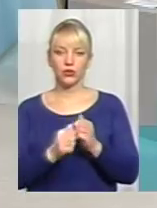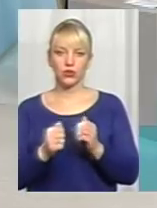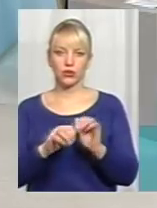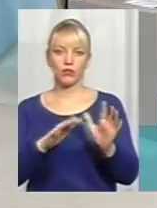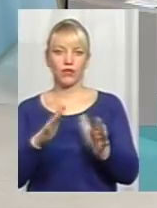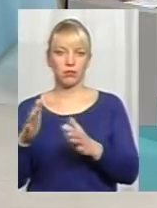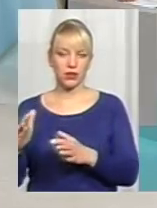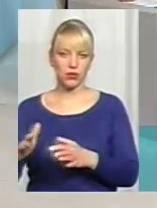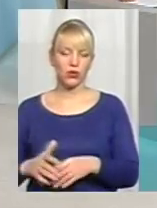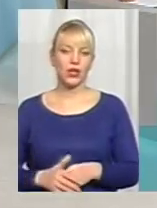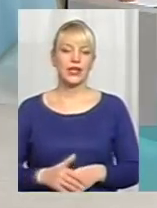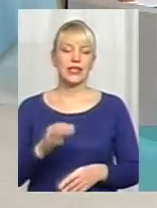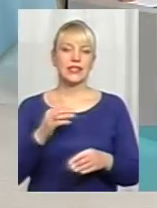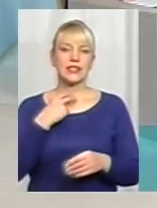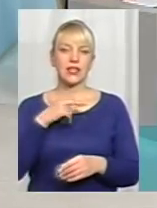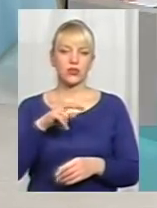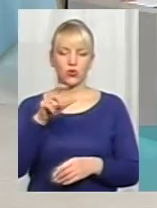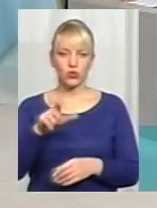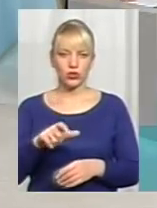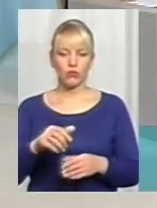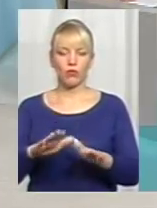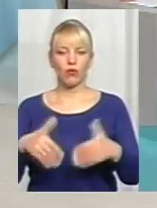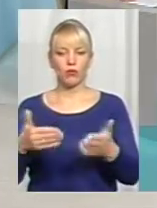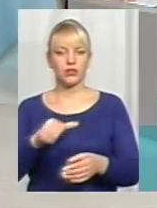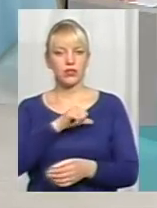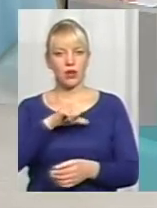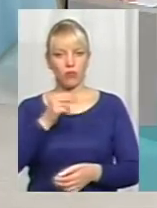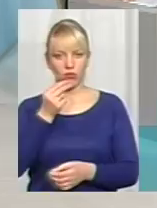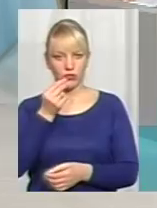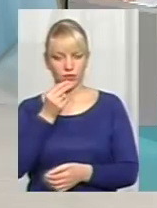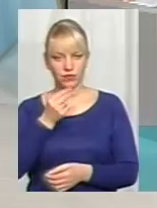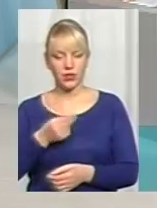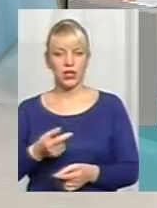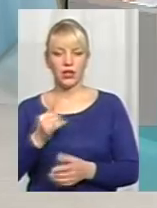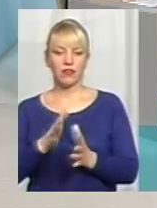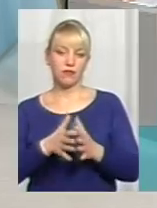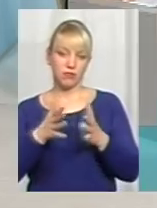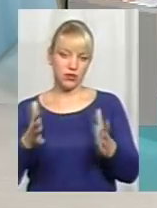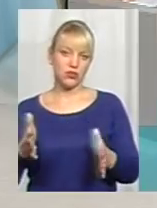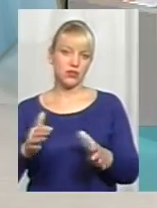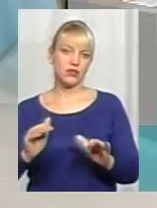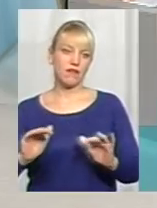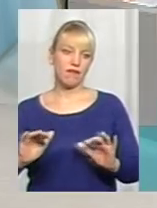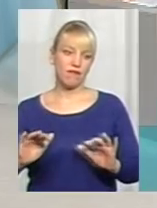засудженому пропонується самому вжити їжу, і в більшості випадках,